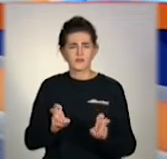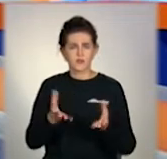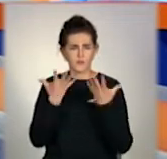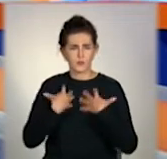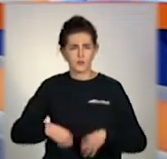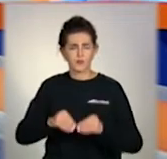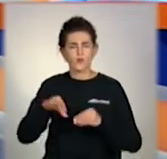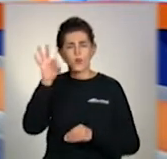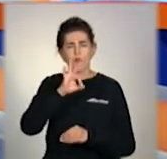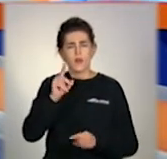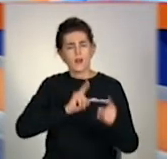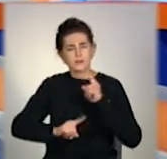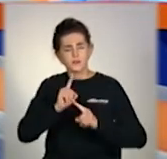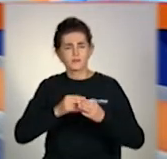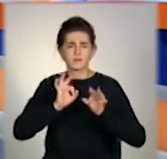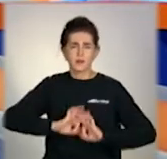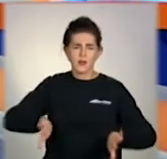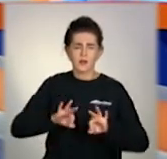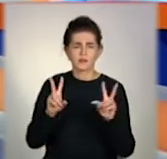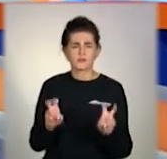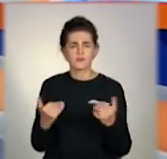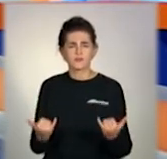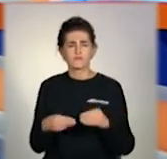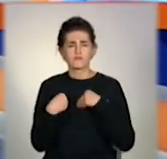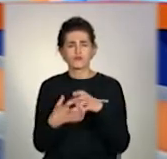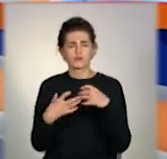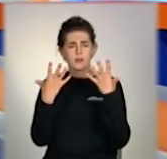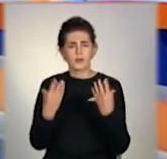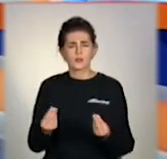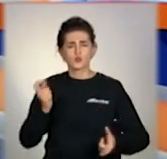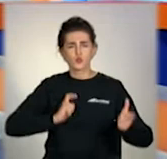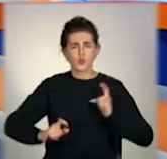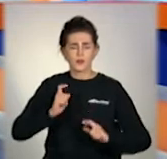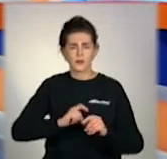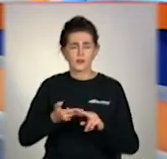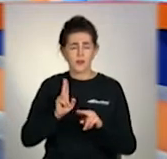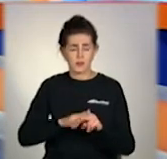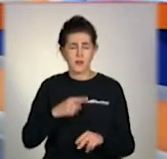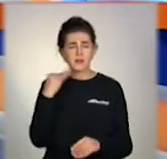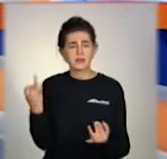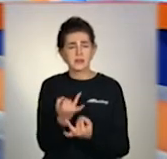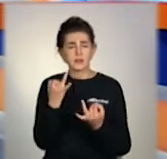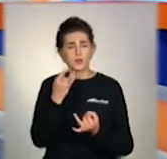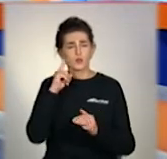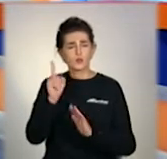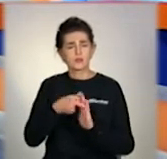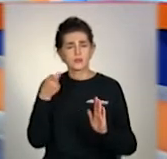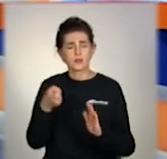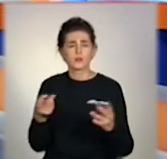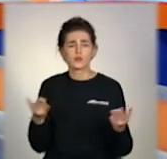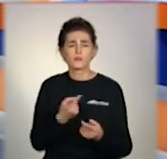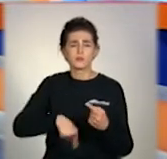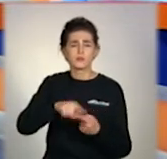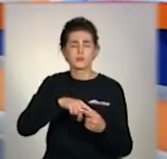лекцій та семінарів. Сьогодні у Міжнародний день студентів Карина Телепіна поцікавилася цим, чим